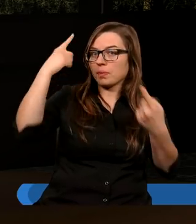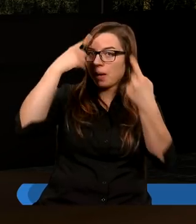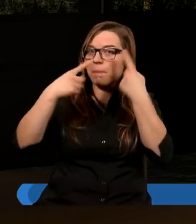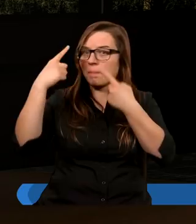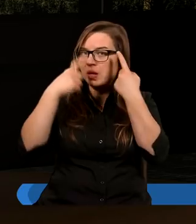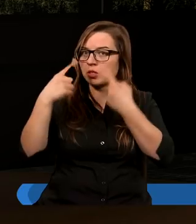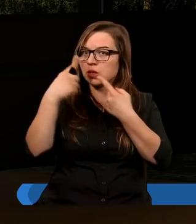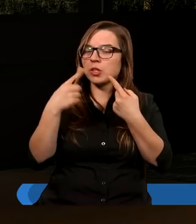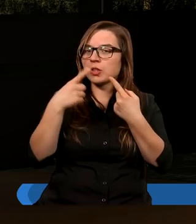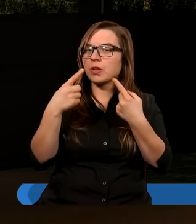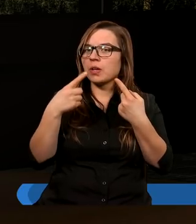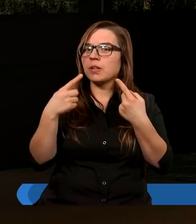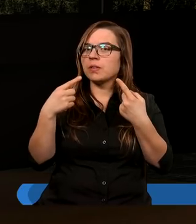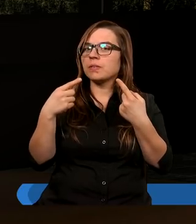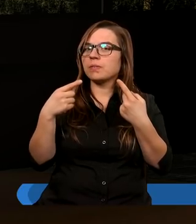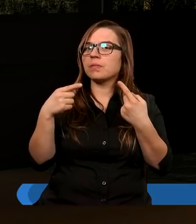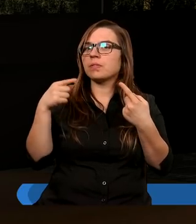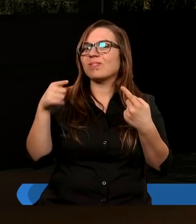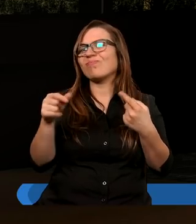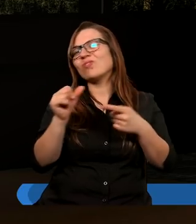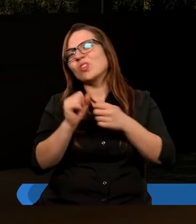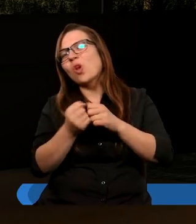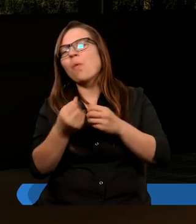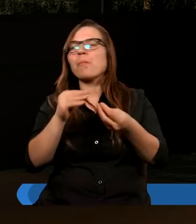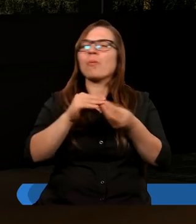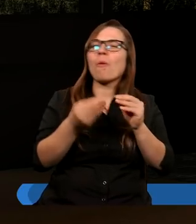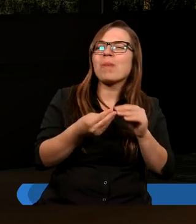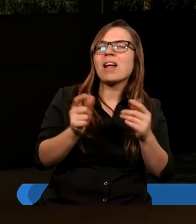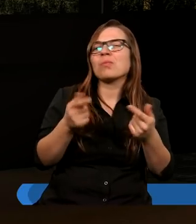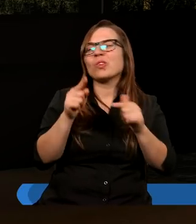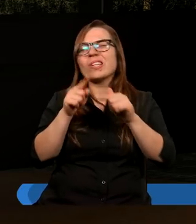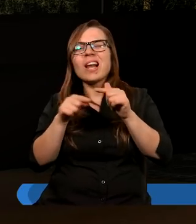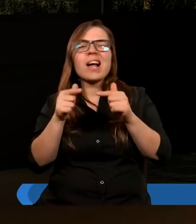są jakieś niedociągnięcia, niedopatrzenia,